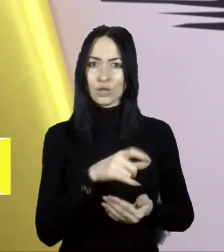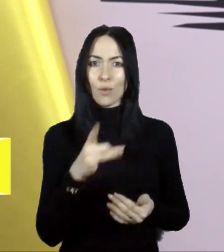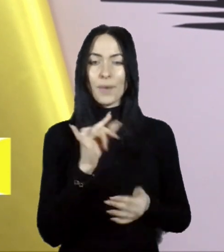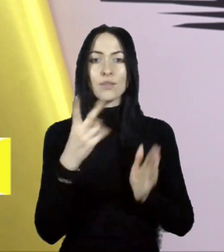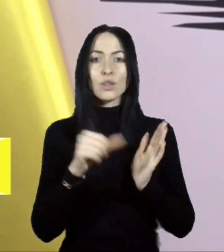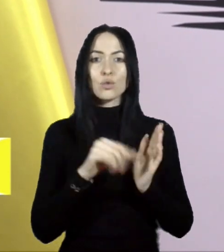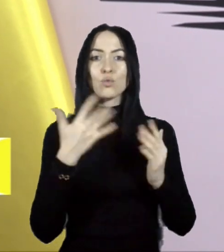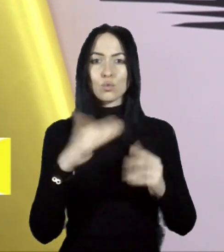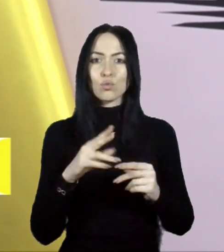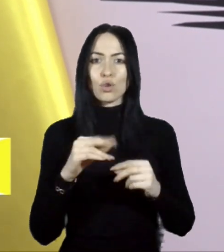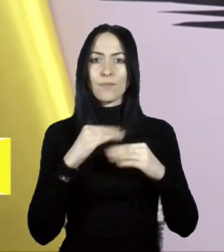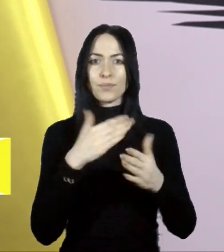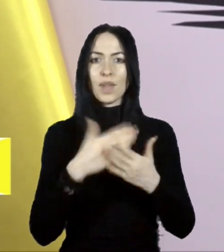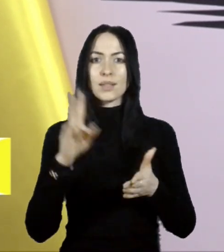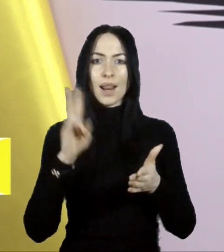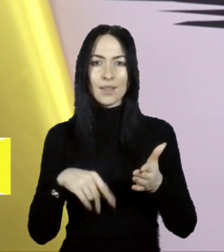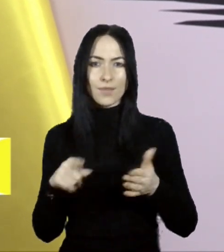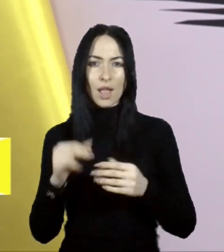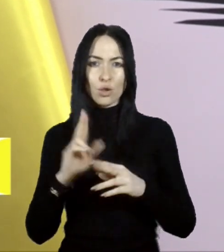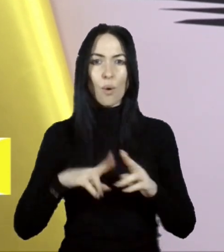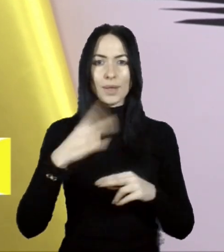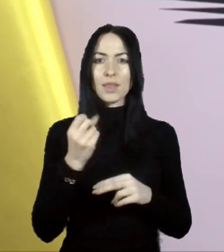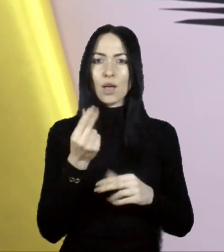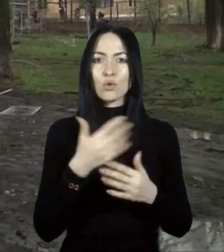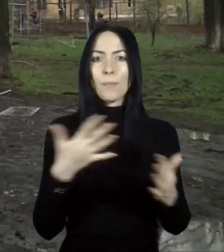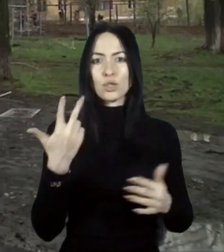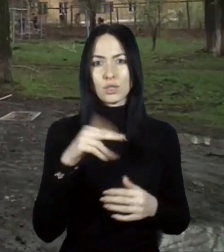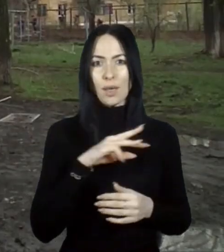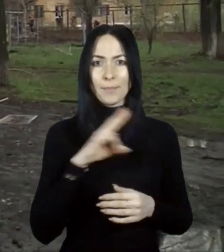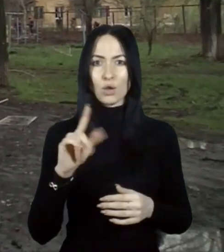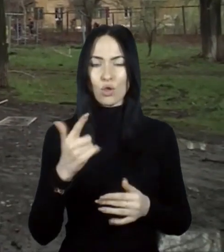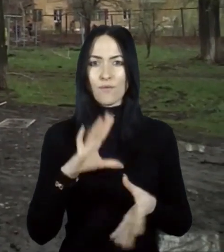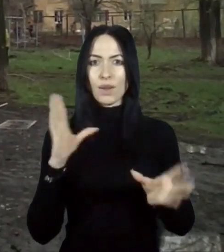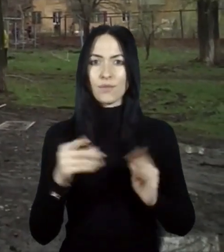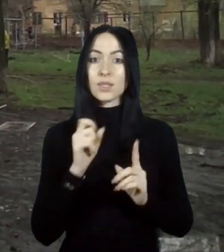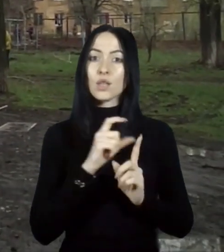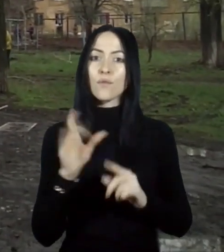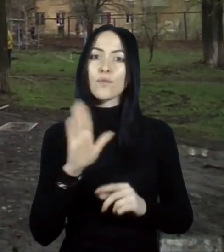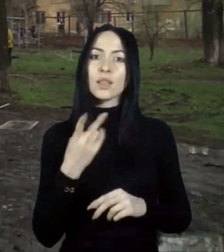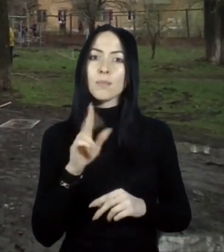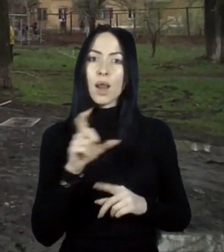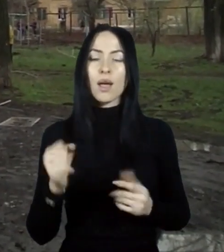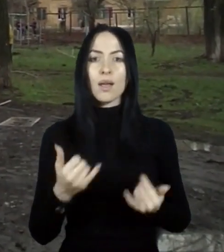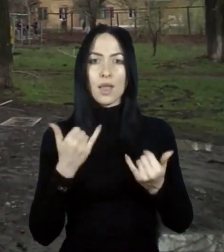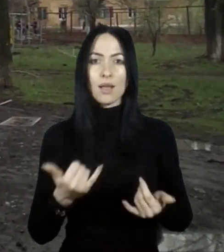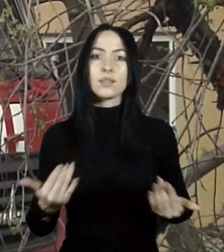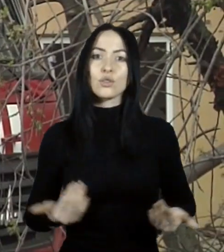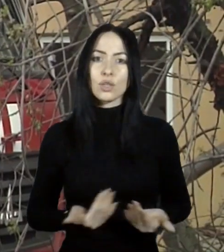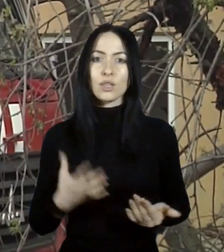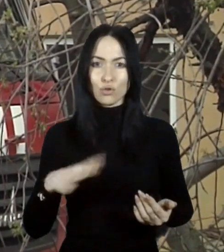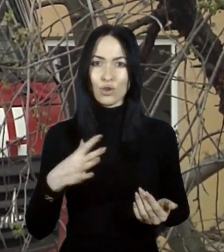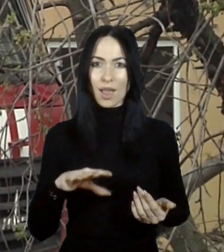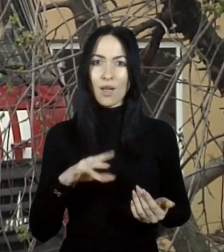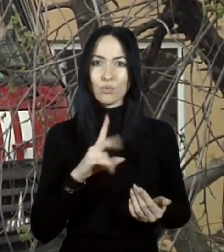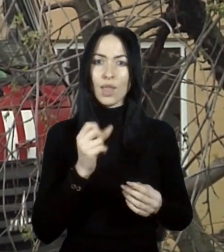сертифікати компенсаційні на суму більше 30 мільйонів гривень. За словами Вадима Ляха, наразі чекають на виплати компенсацій